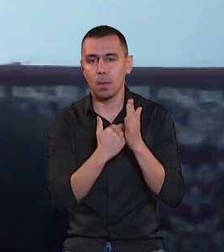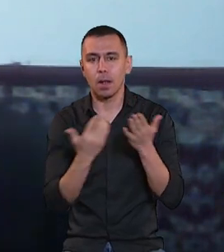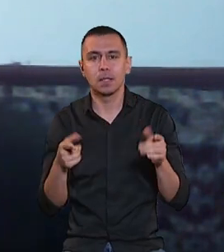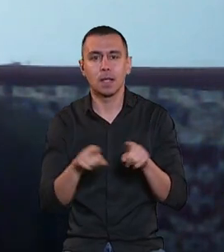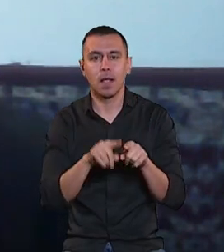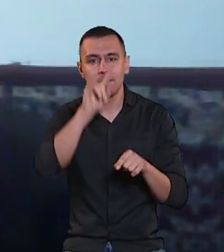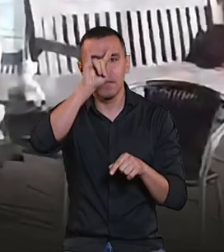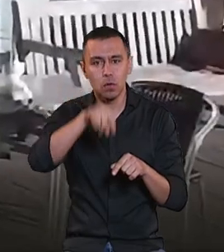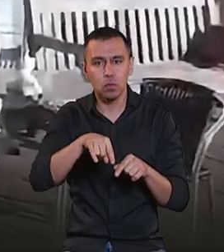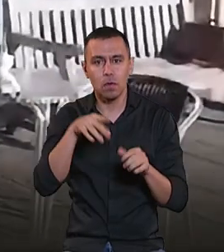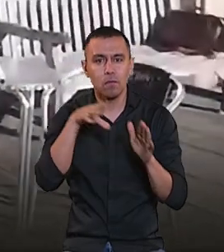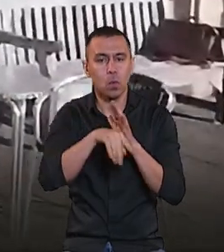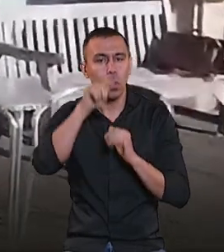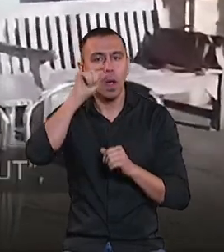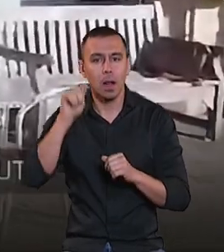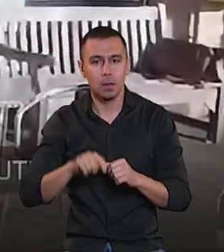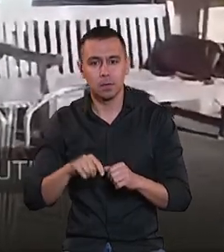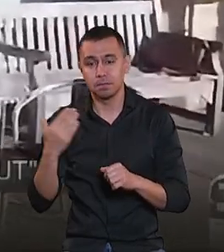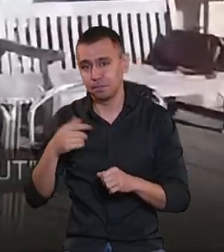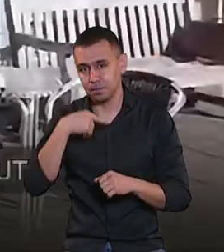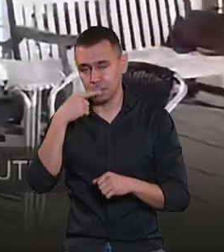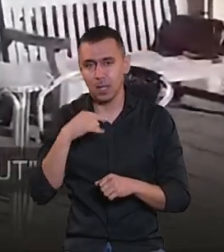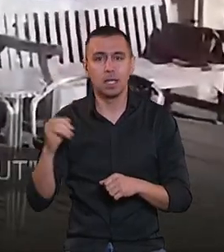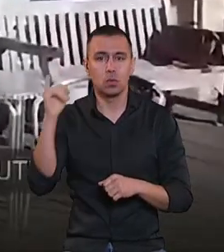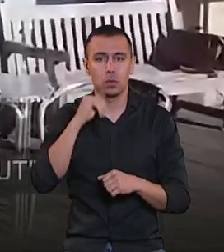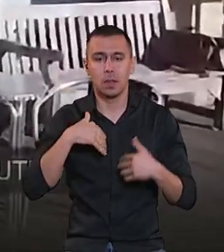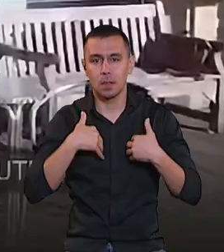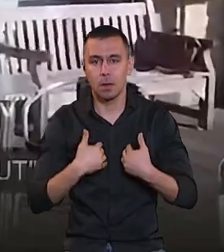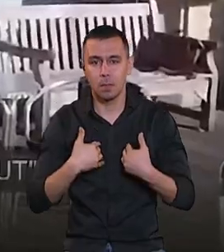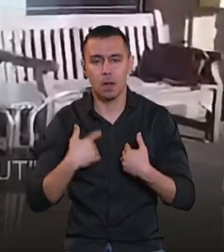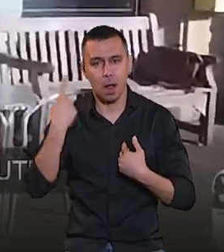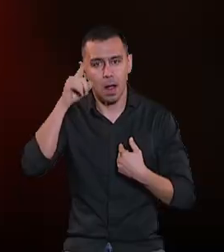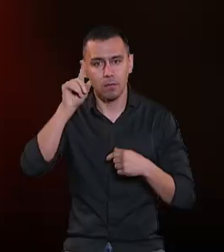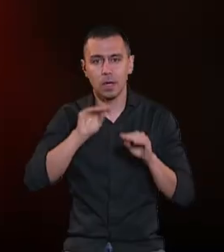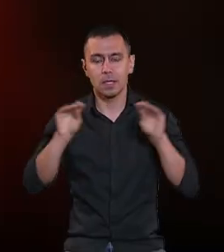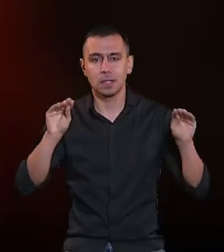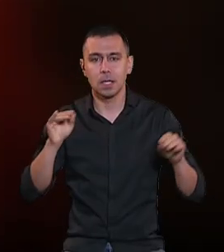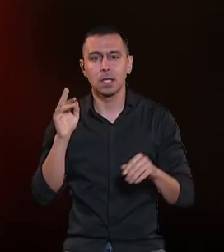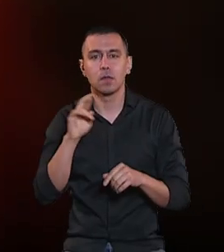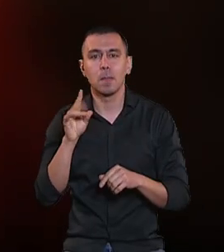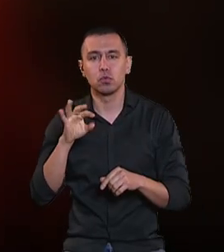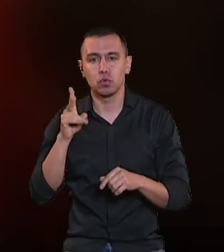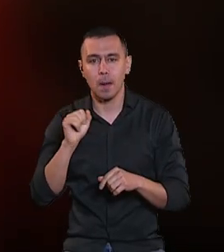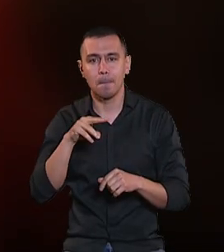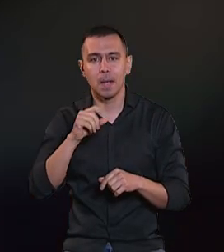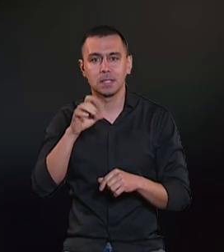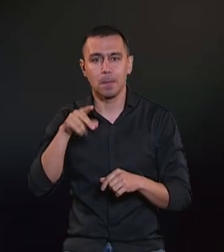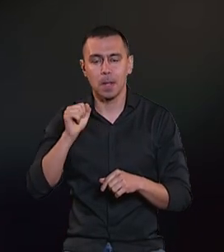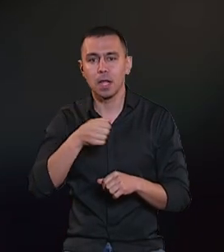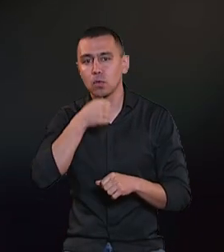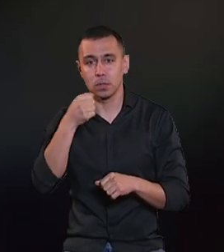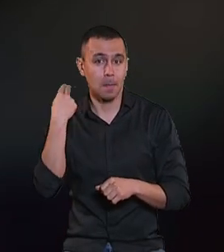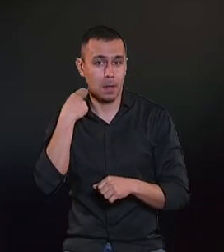вікно в Україну. Володимир Смотритель говорить, історичну драму автора та режисера Ярослава Мельничука «Мазепа» для дорослих